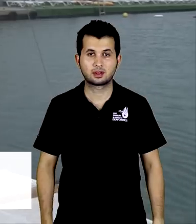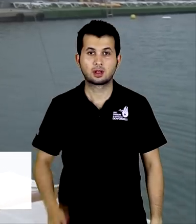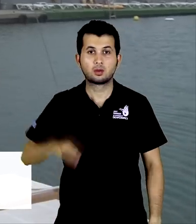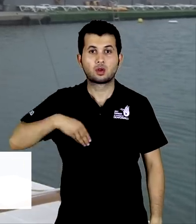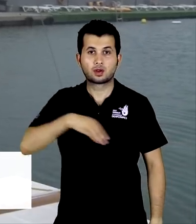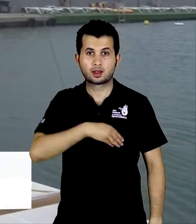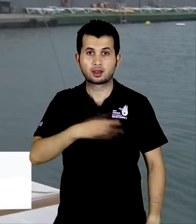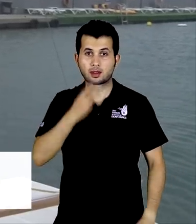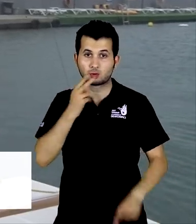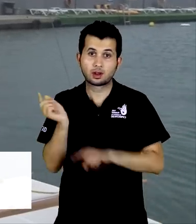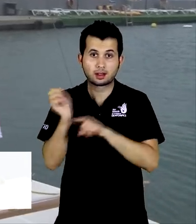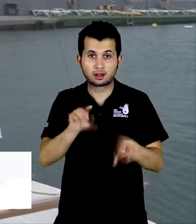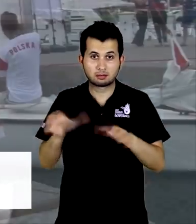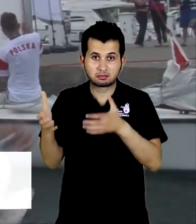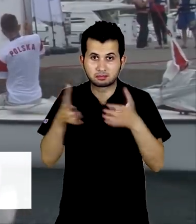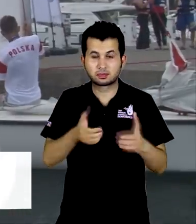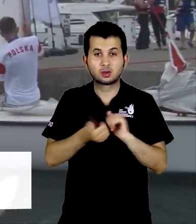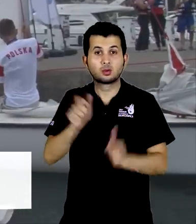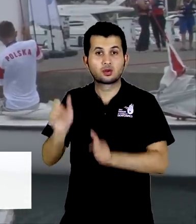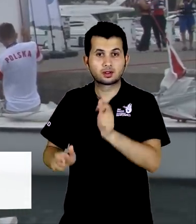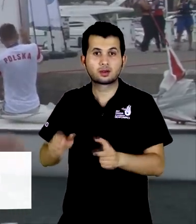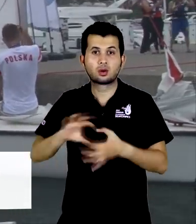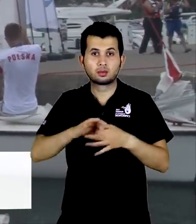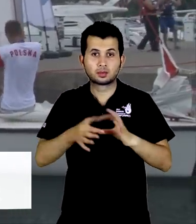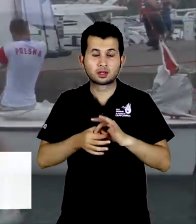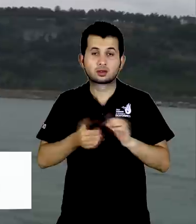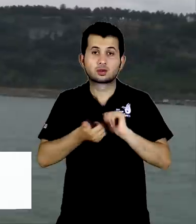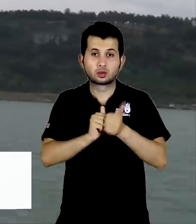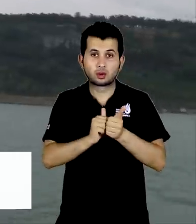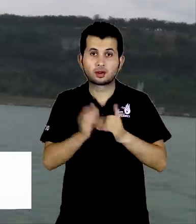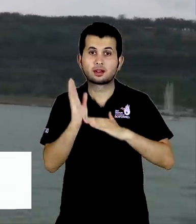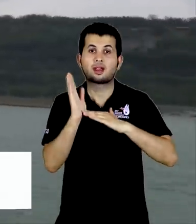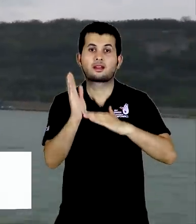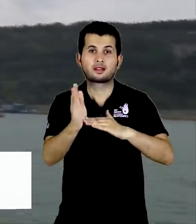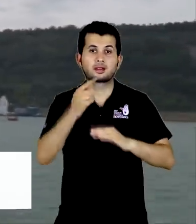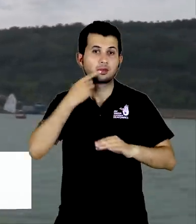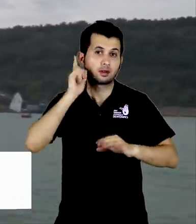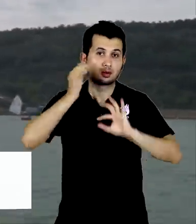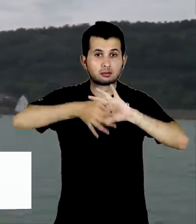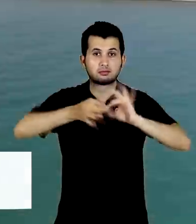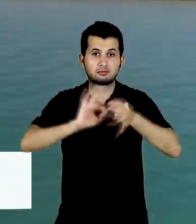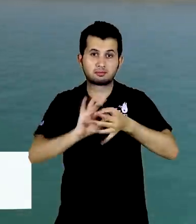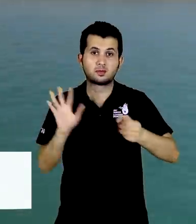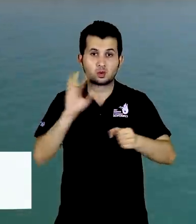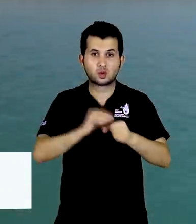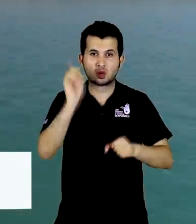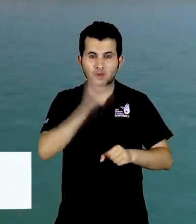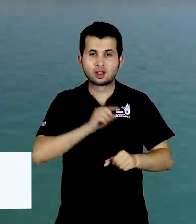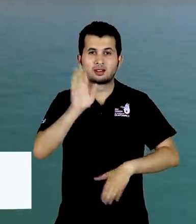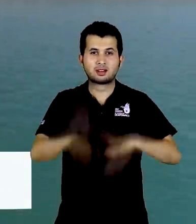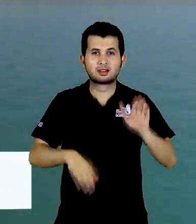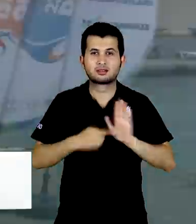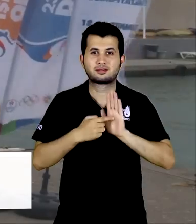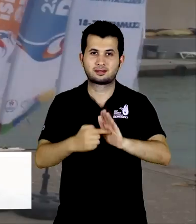Polonya'dan Samsun'a gelen sporcular, olimpik bir spor olan yelkenin Deflimpiks'e de yer alabilmesi için bir tanıtım